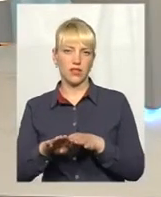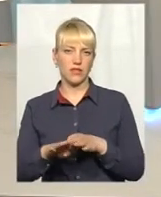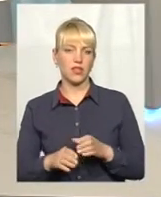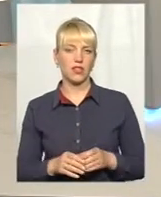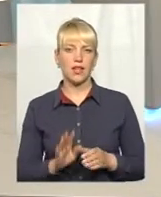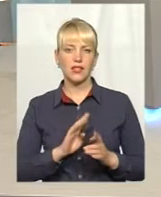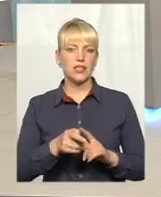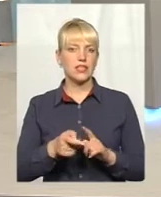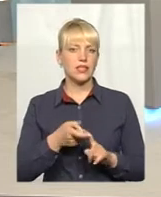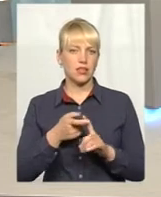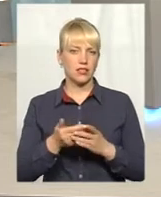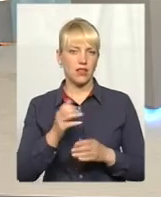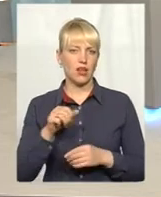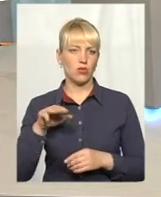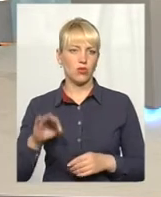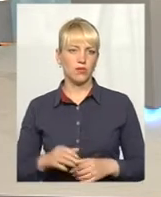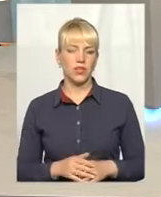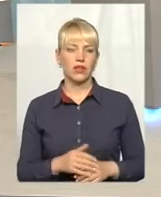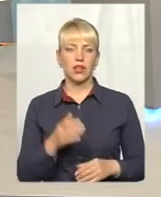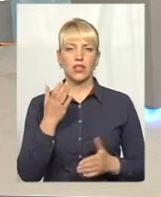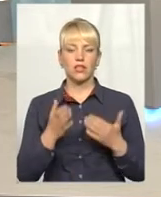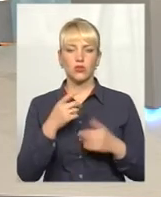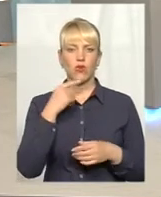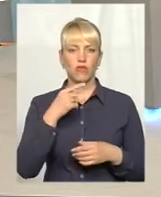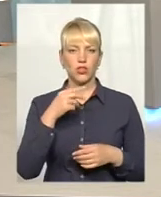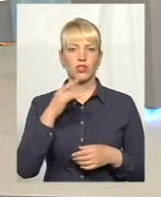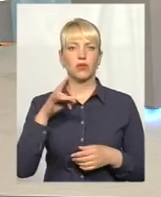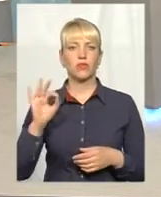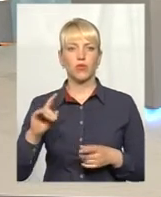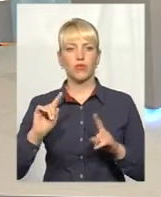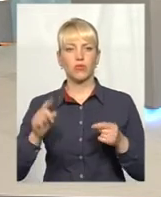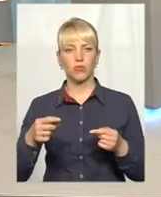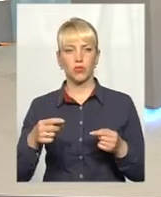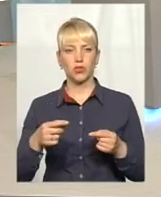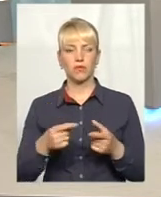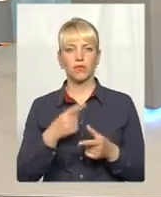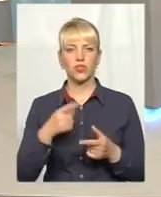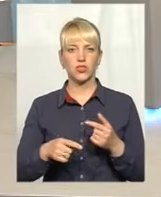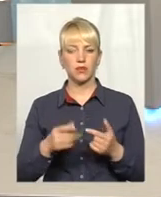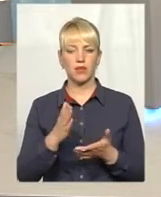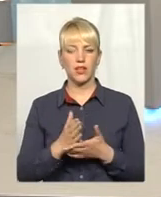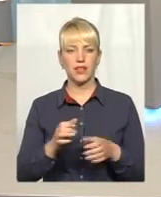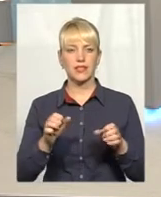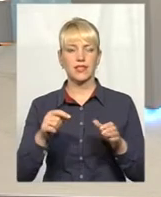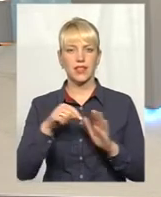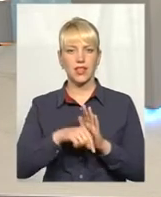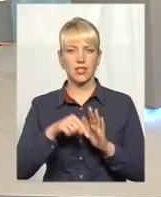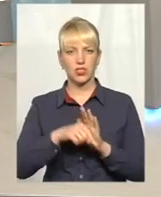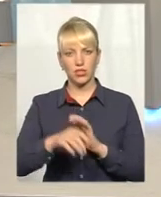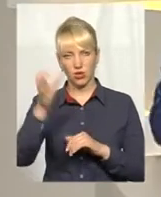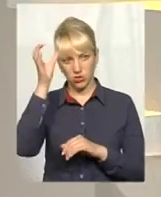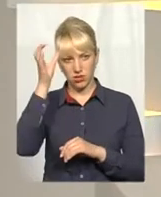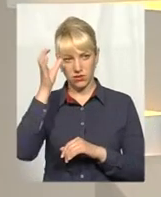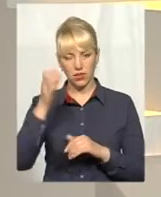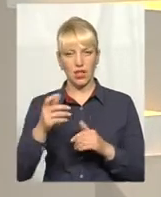скажіть, будь ласка, якщо говорити про вимоги, чи має значення освіта?